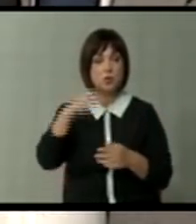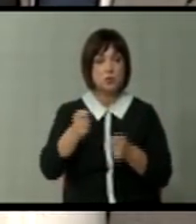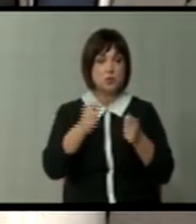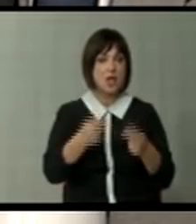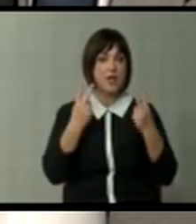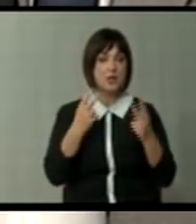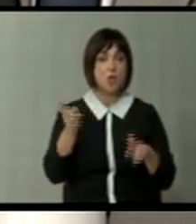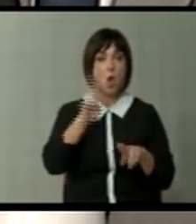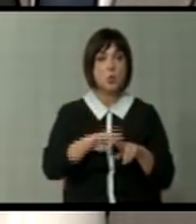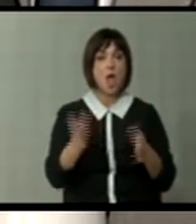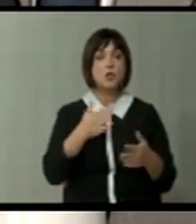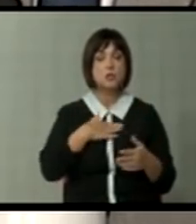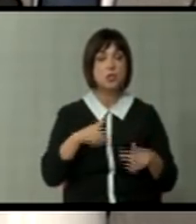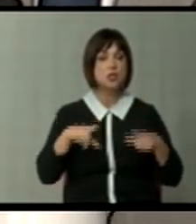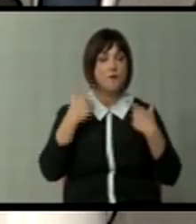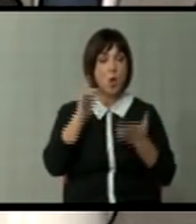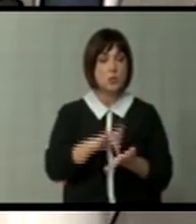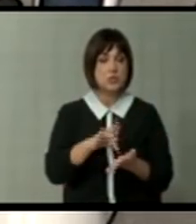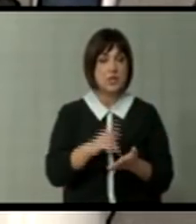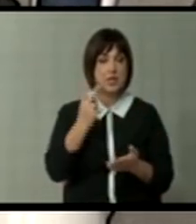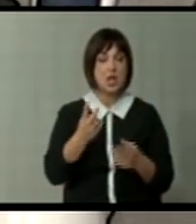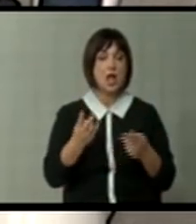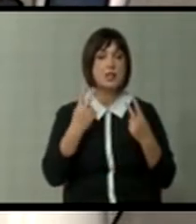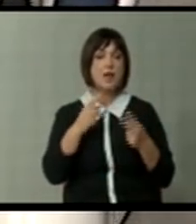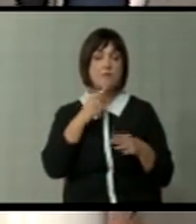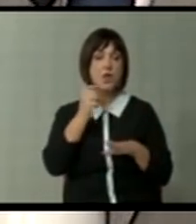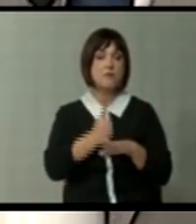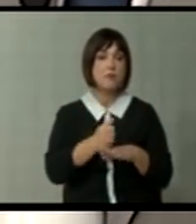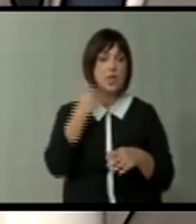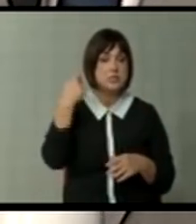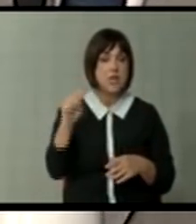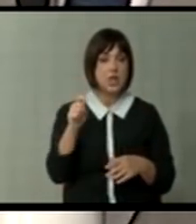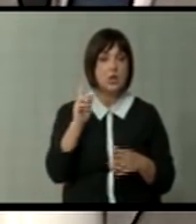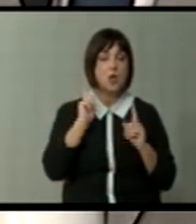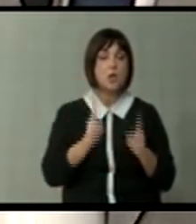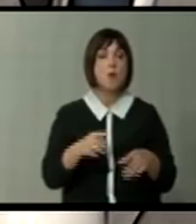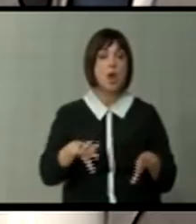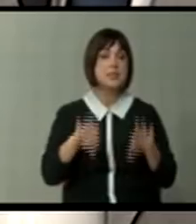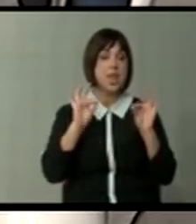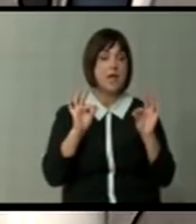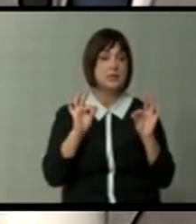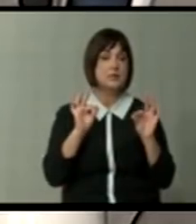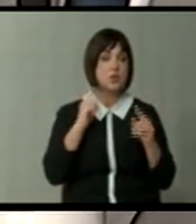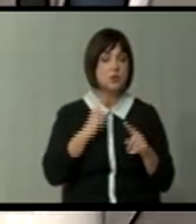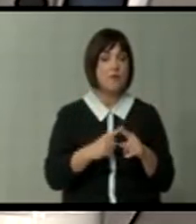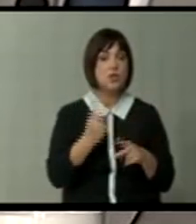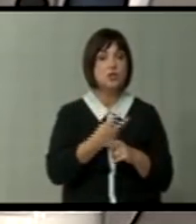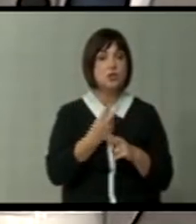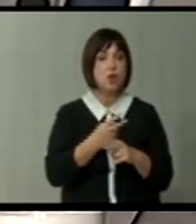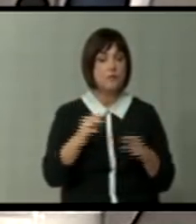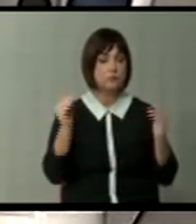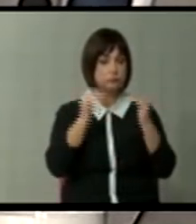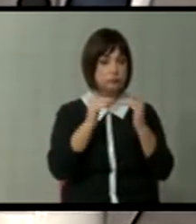одлуки за, ако сакати за животната средин, едно од поглавијата кој што ќе биде најскапо, ќе мора да најдеме дефинитивно државен